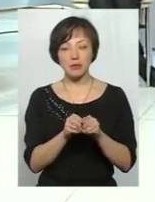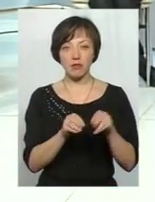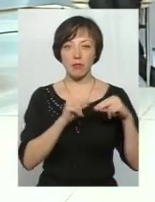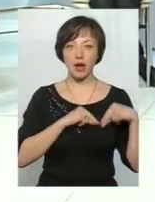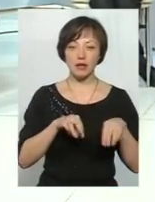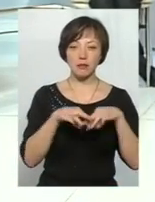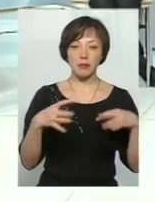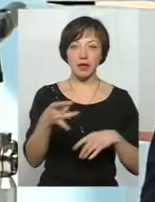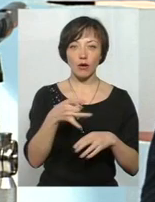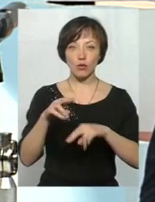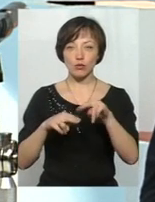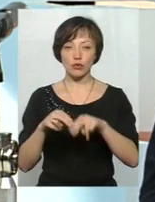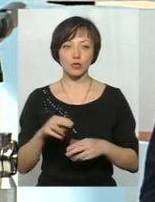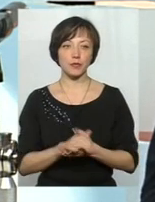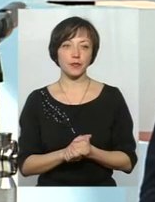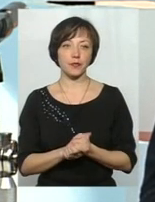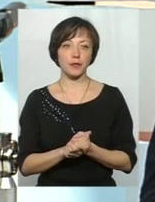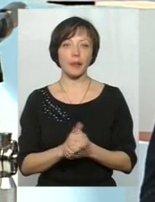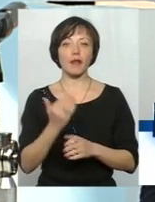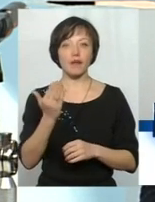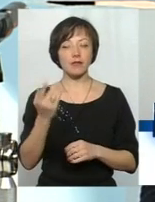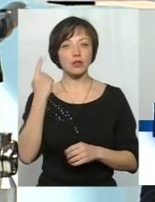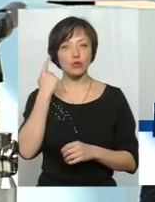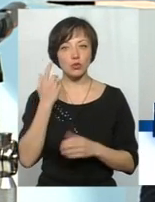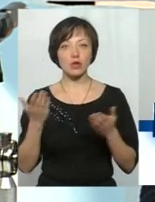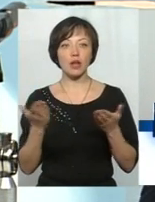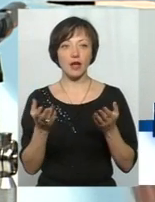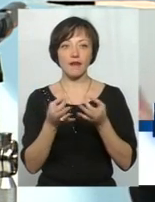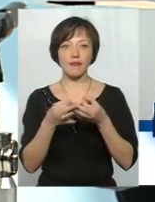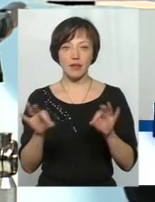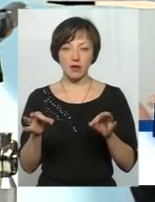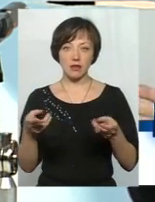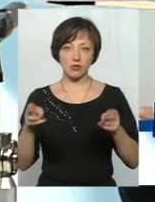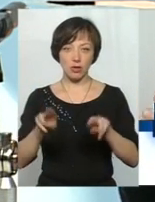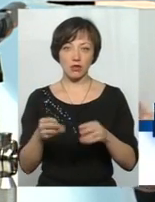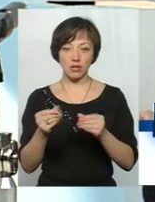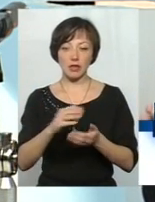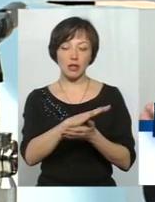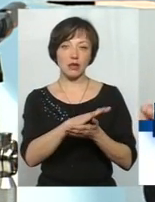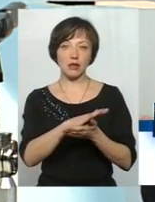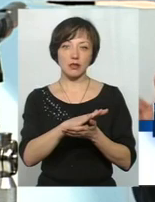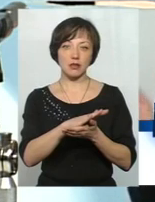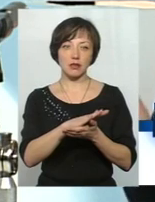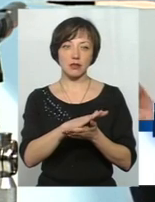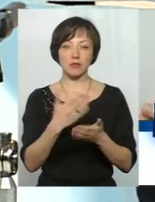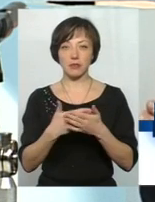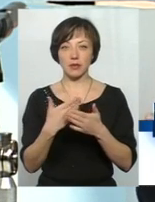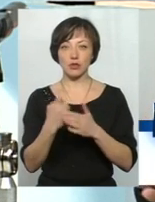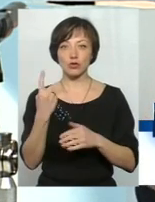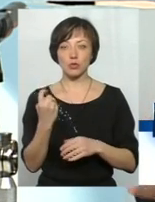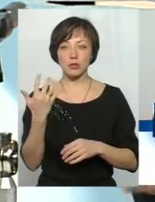Мінрегіон Будом. По-перше, Ви чули, який вільний залишок. Він на далі обласному бюджеті, десь в рамках 150